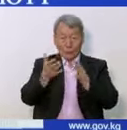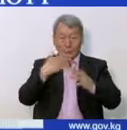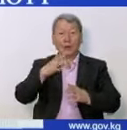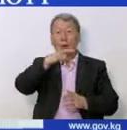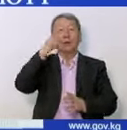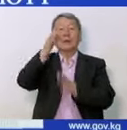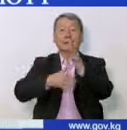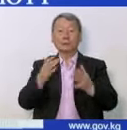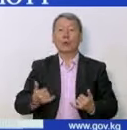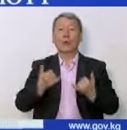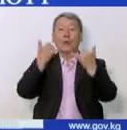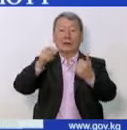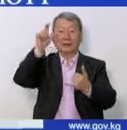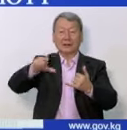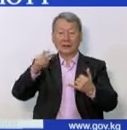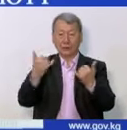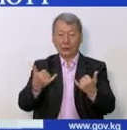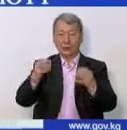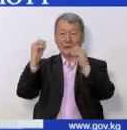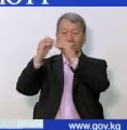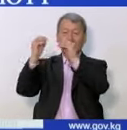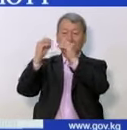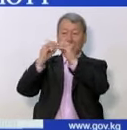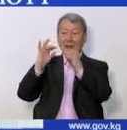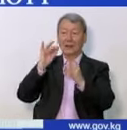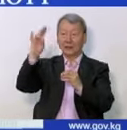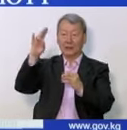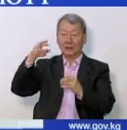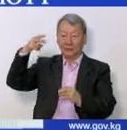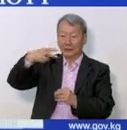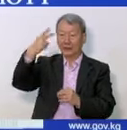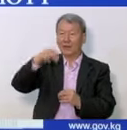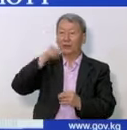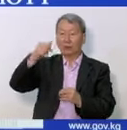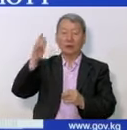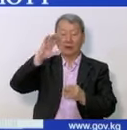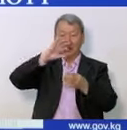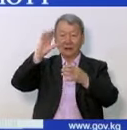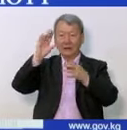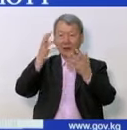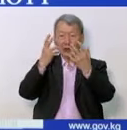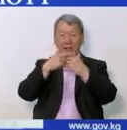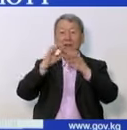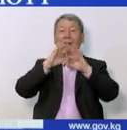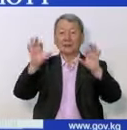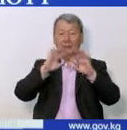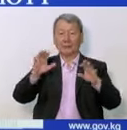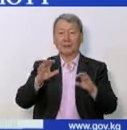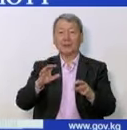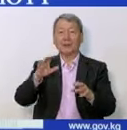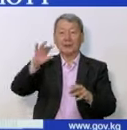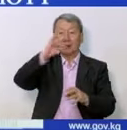Статистическая информация на 10 июня 2020 года. Из